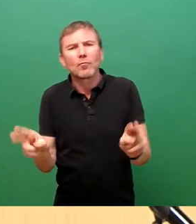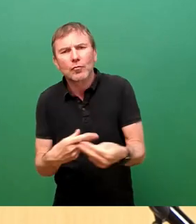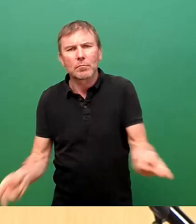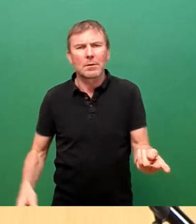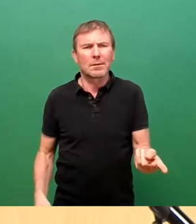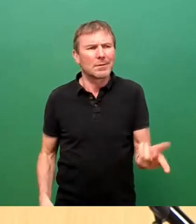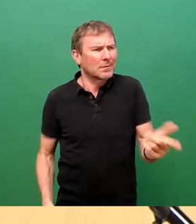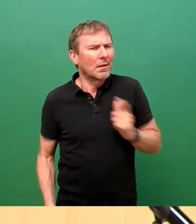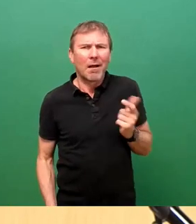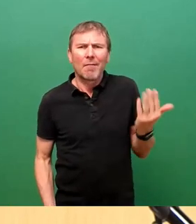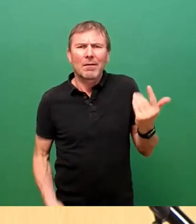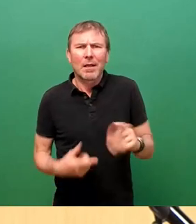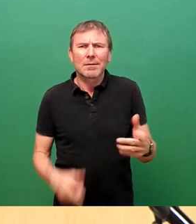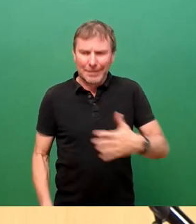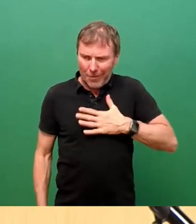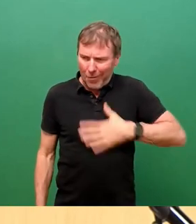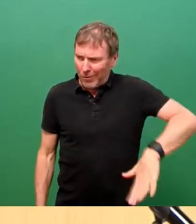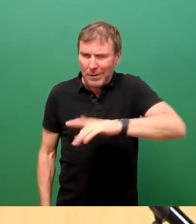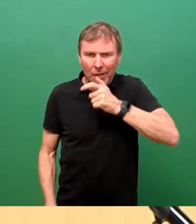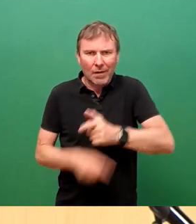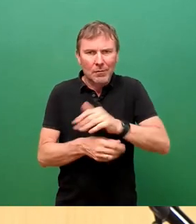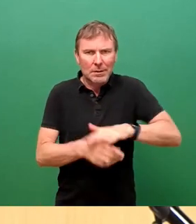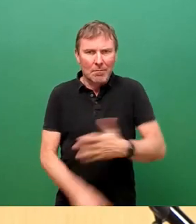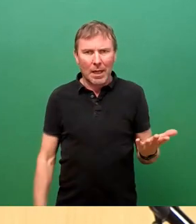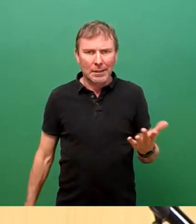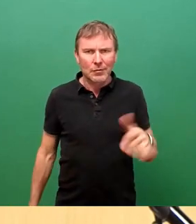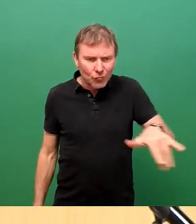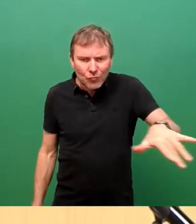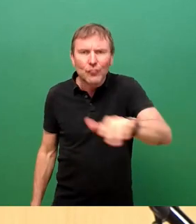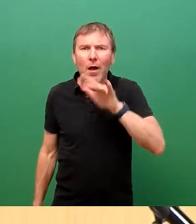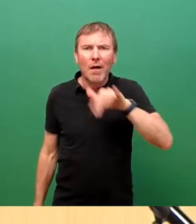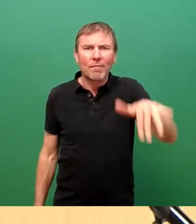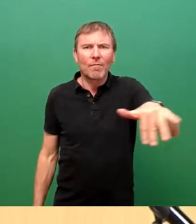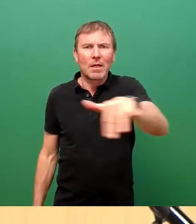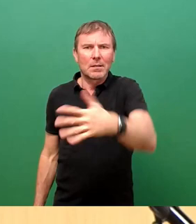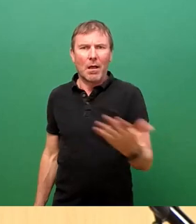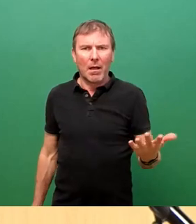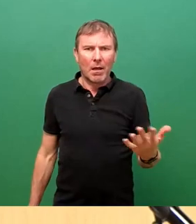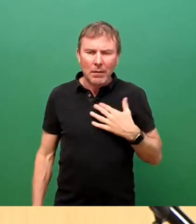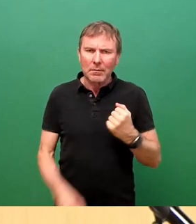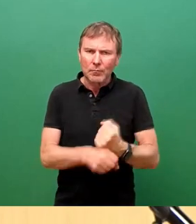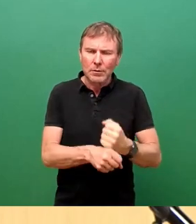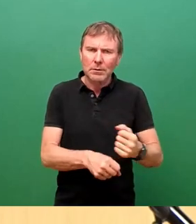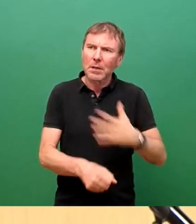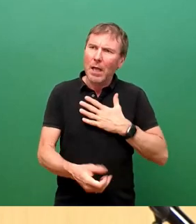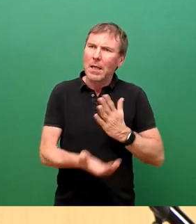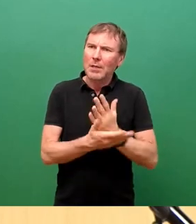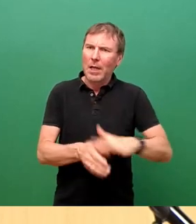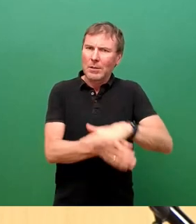ist durchaus auch in unserem Verantwortungsbereich, in unserem Entscheidungsbereich